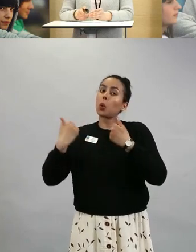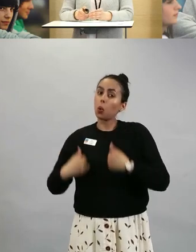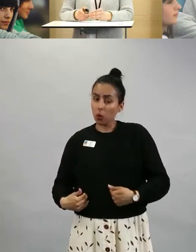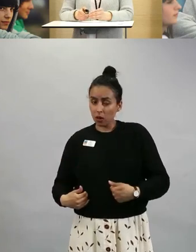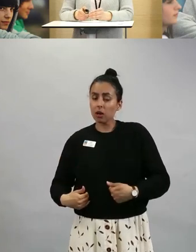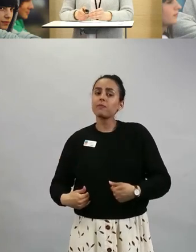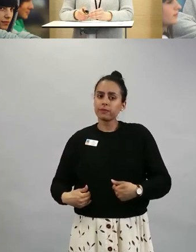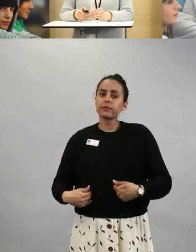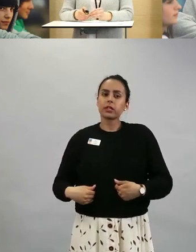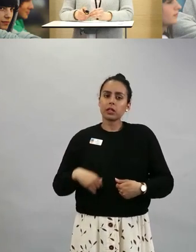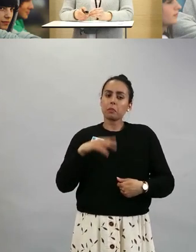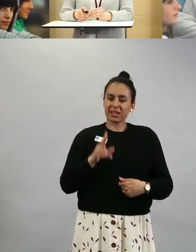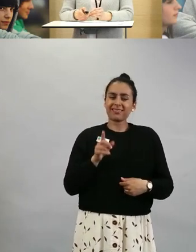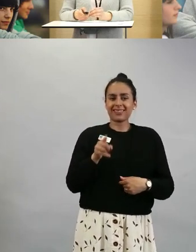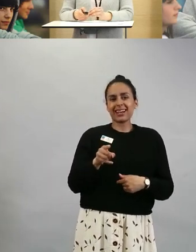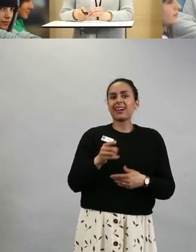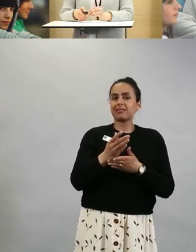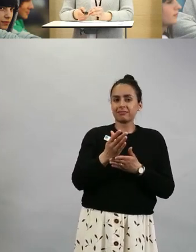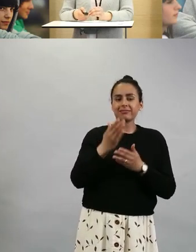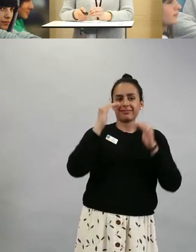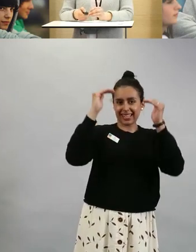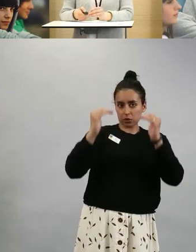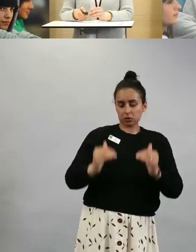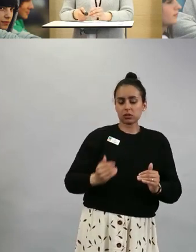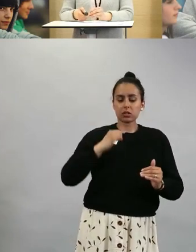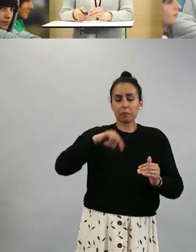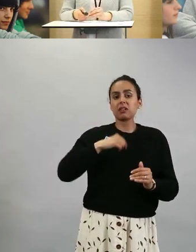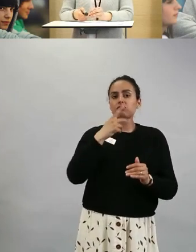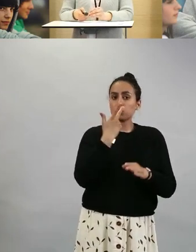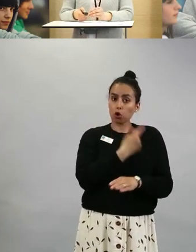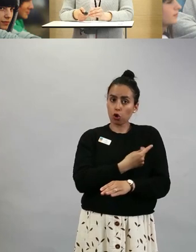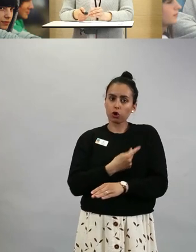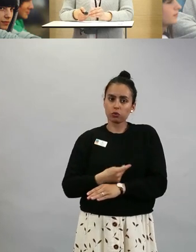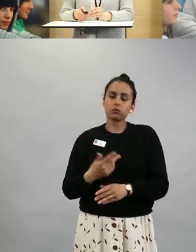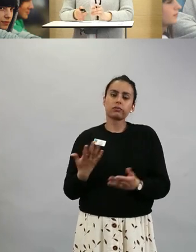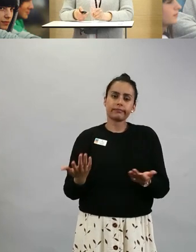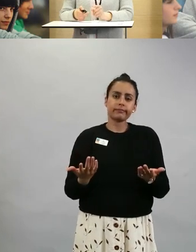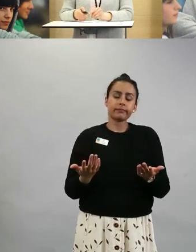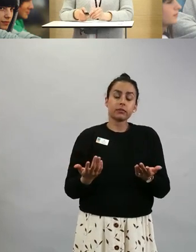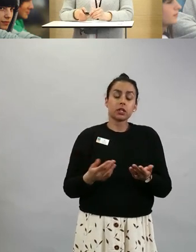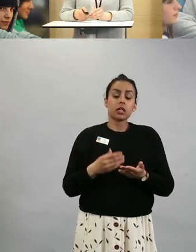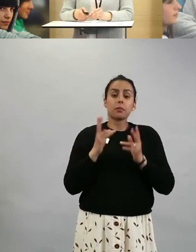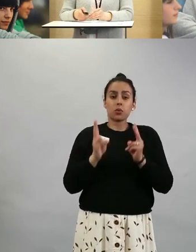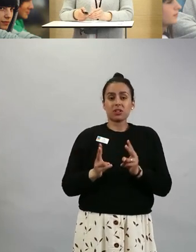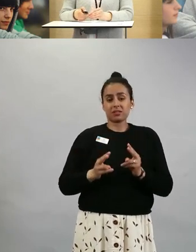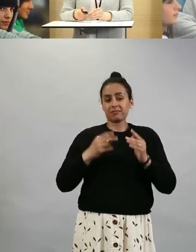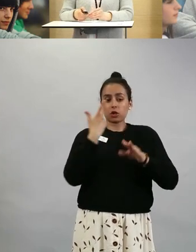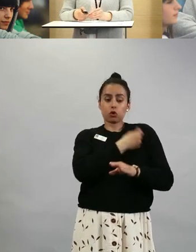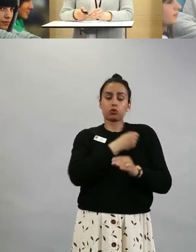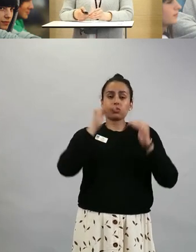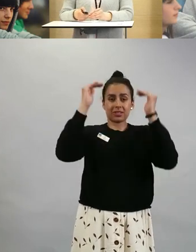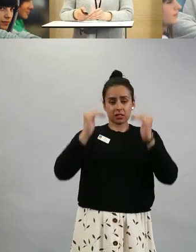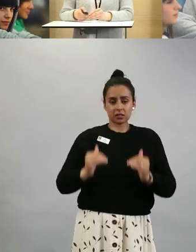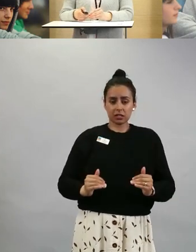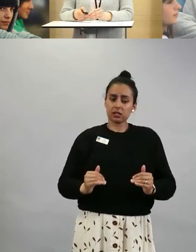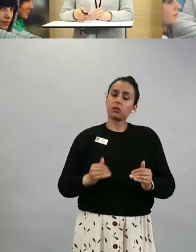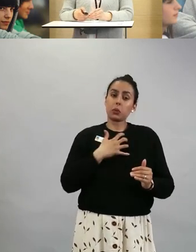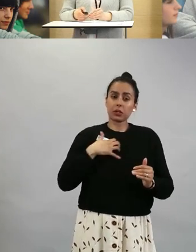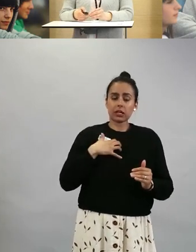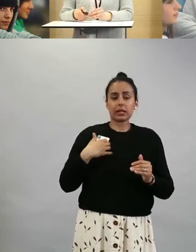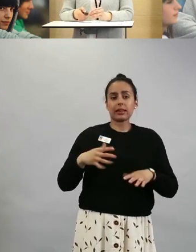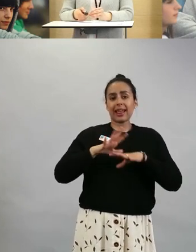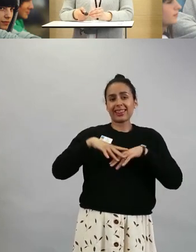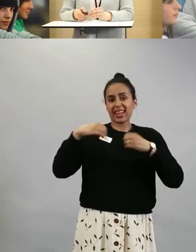on sitten rokotettu. Lisäksi tässä rokotusjärjestyksessä on tavoitteena myös ylläpitää terveydenhuollon